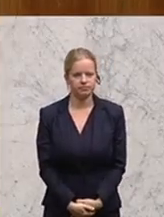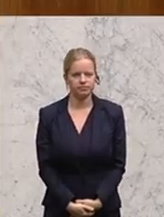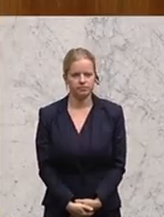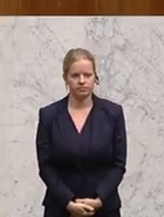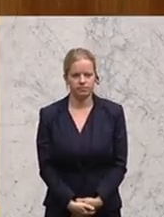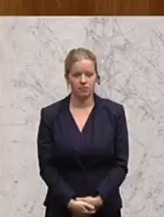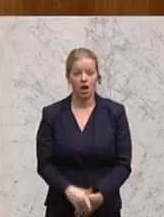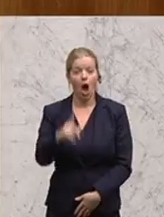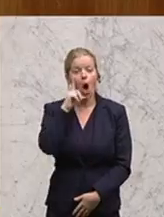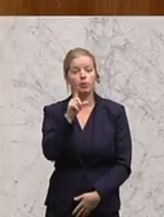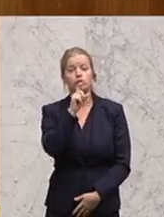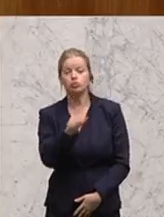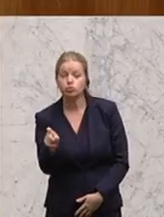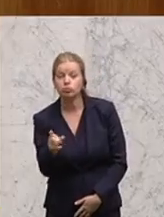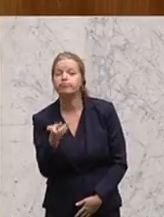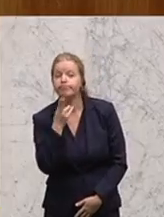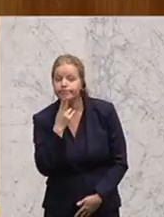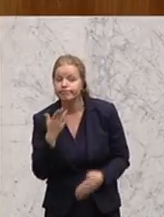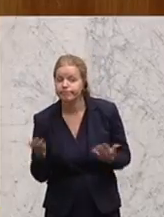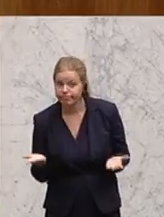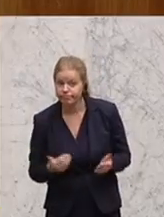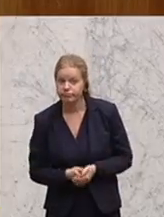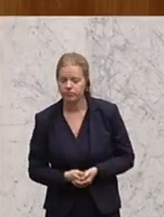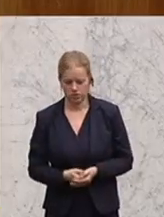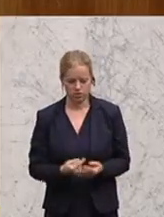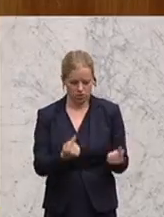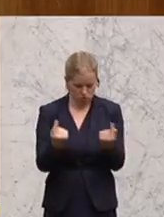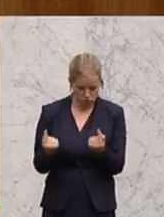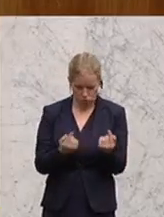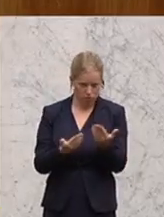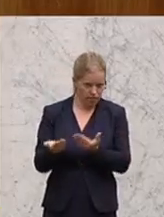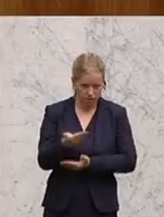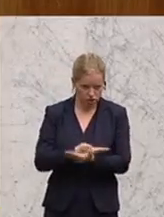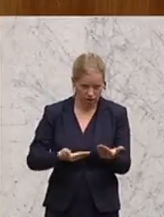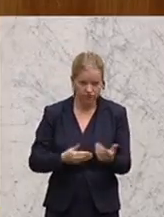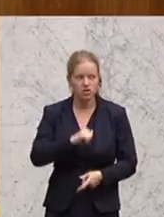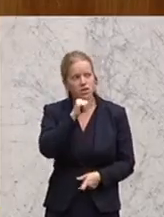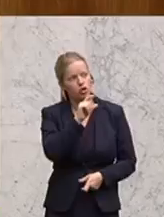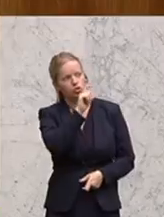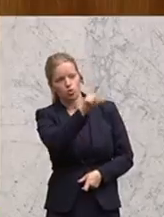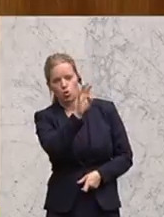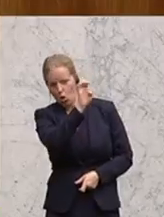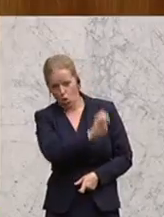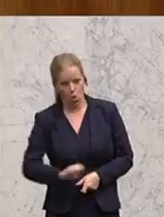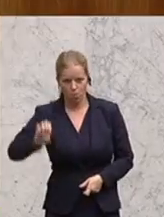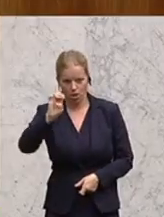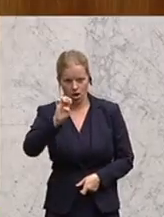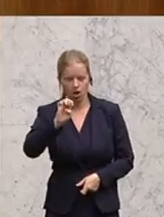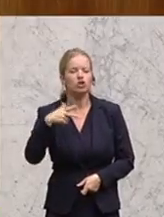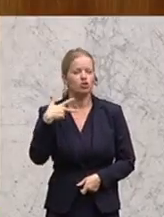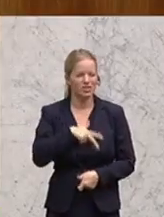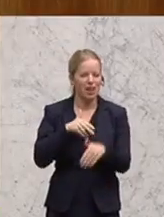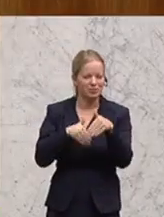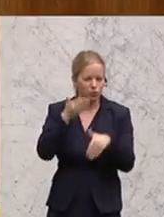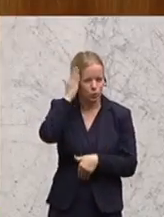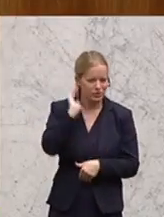Die Hauptschuld an der Lage der Wirtschaft liegt nicht in Europa, wie Sozialminister Hunsdorfer meint, sondern